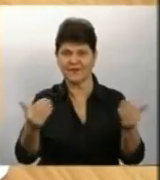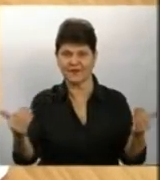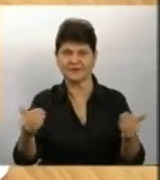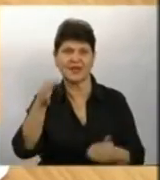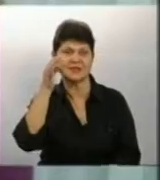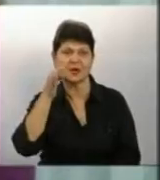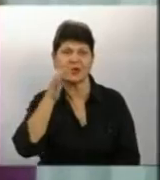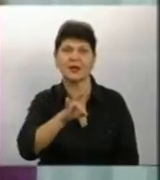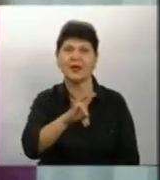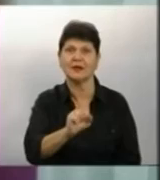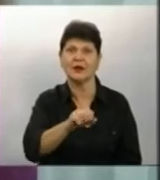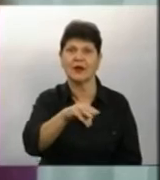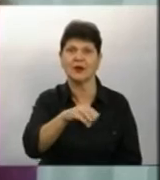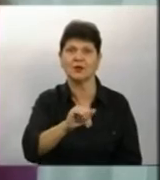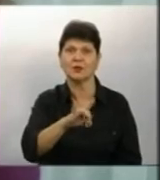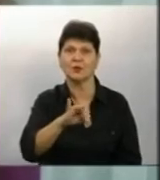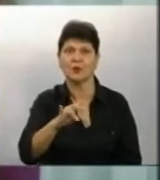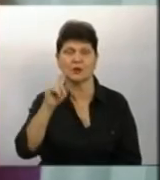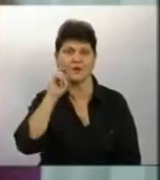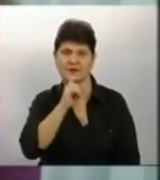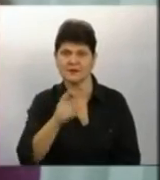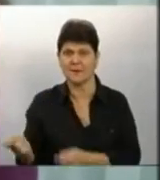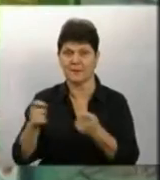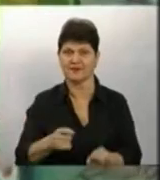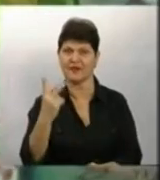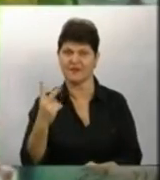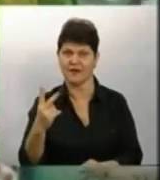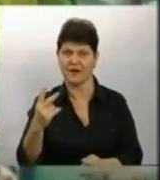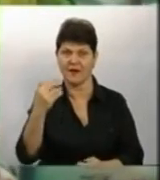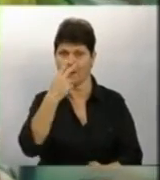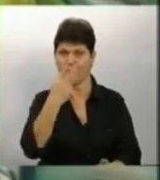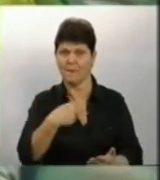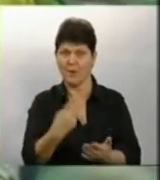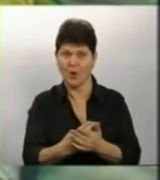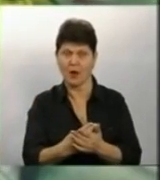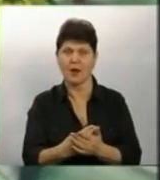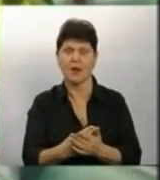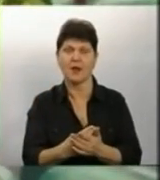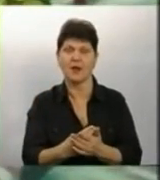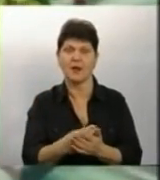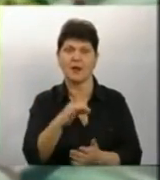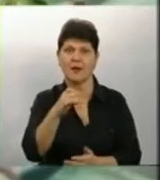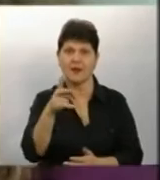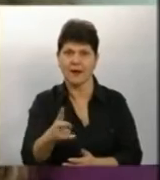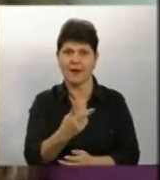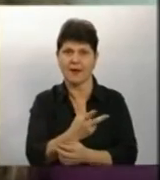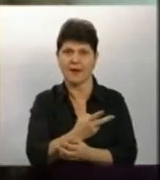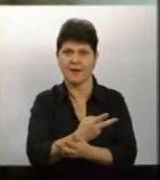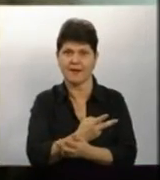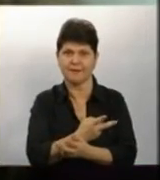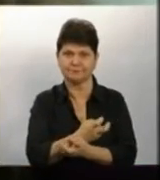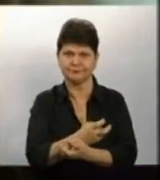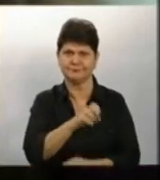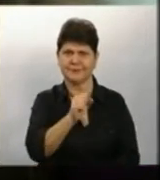«Смаки на тюрморту» Каже, до Вінниці привезла два експонати На одній зображені фрукти, на іншій – варений рак з айвою «Я не люблю